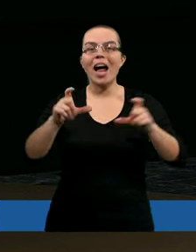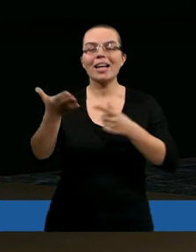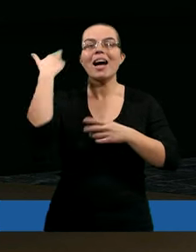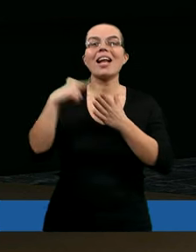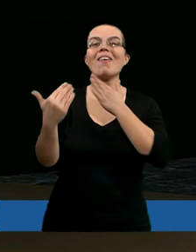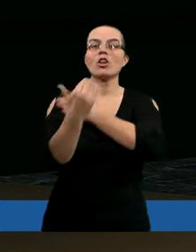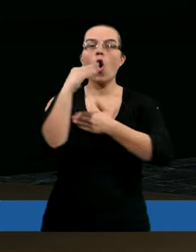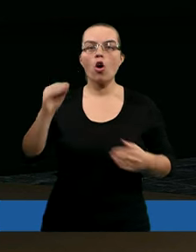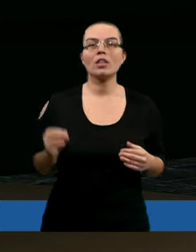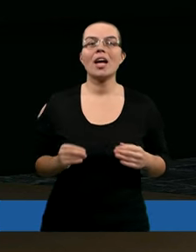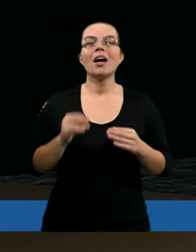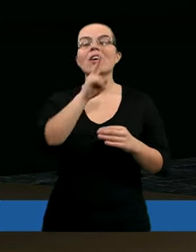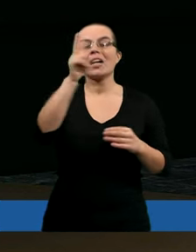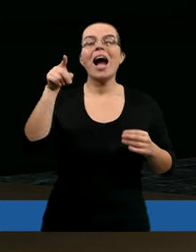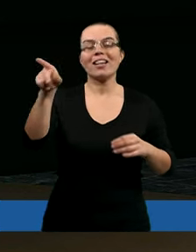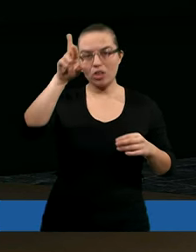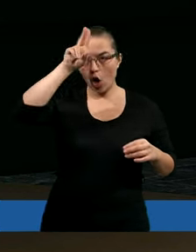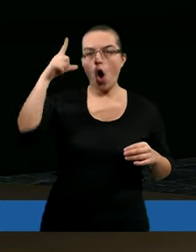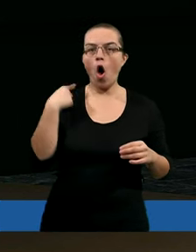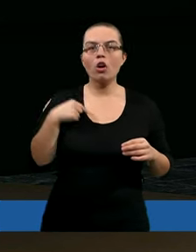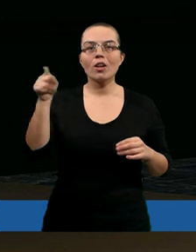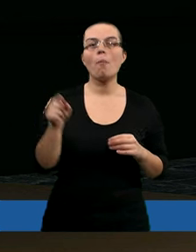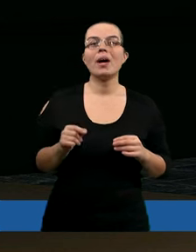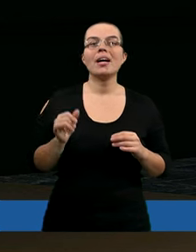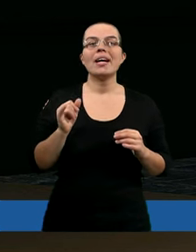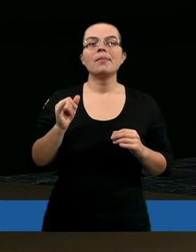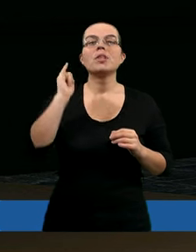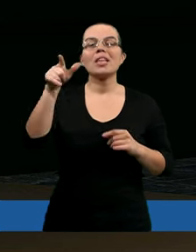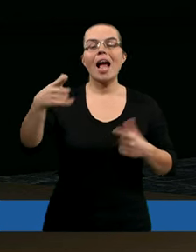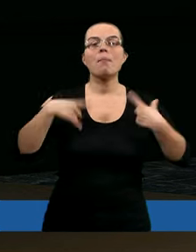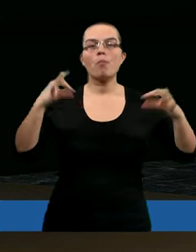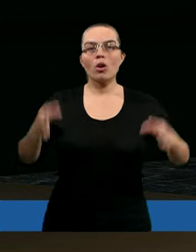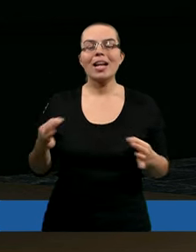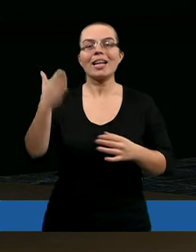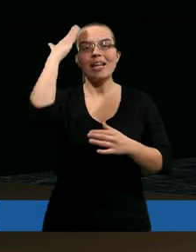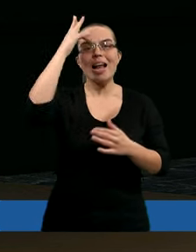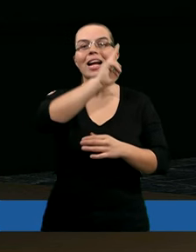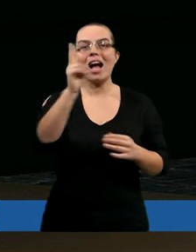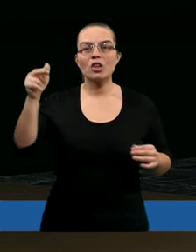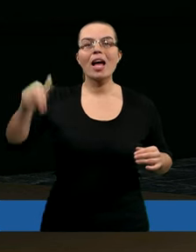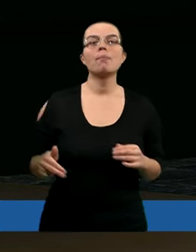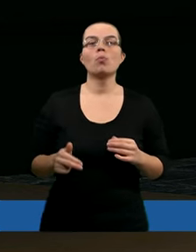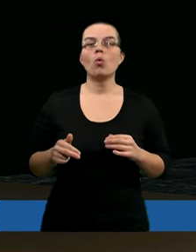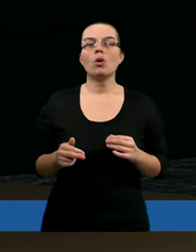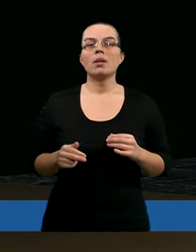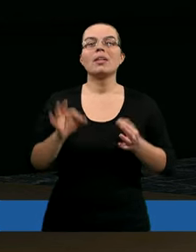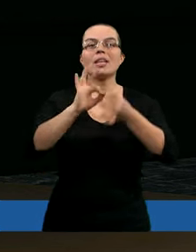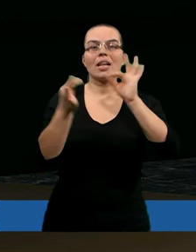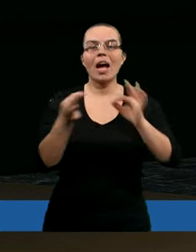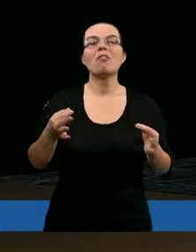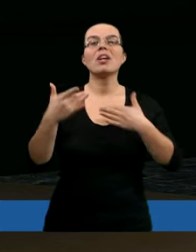na wschodzie. Na pewno każdy go kojarzył. I teraz kłopoty takiej postaci znanej każdemu. Zawsze, nawet